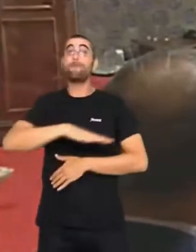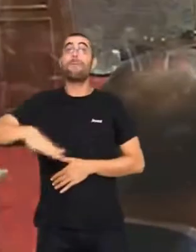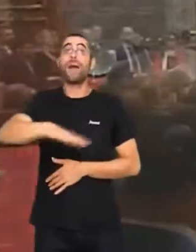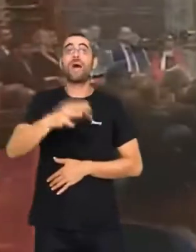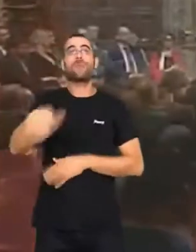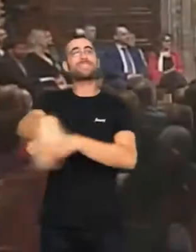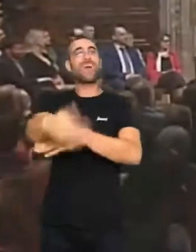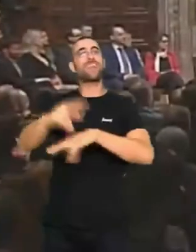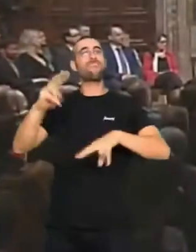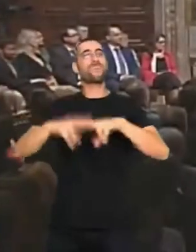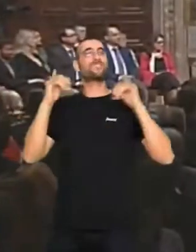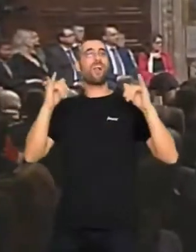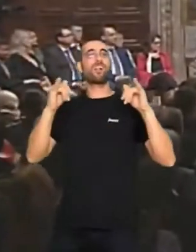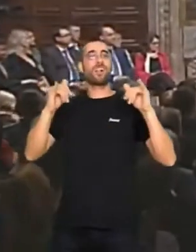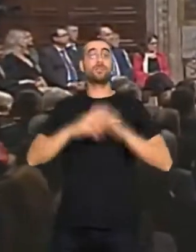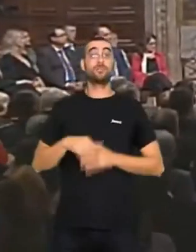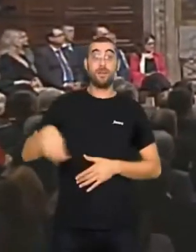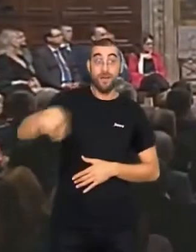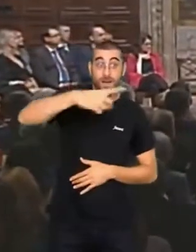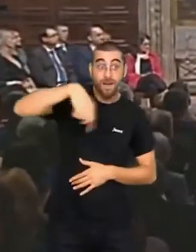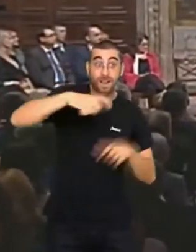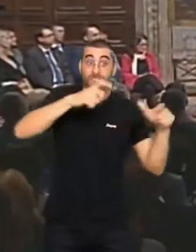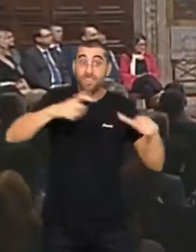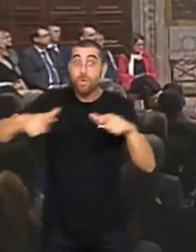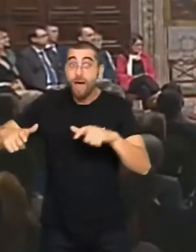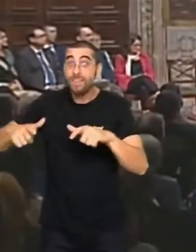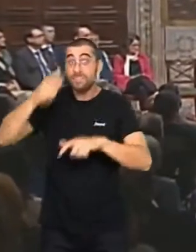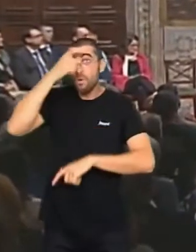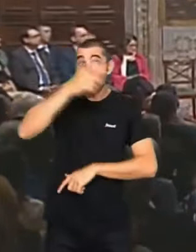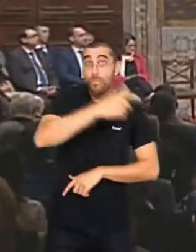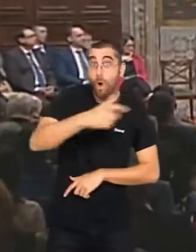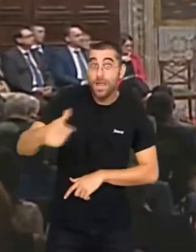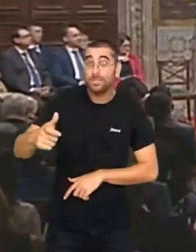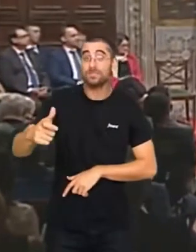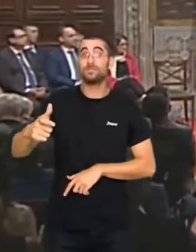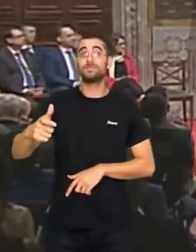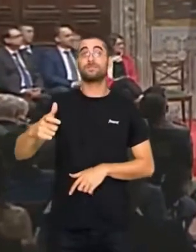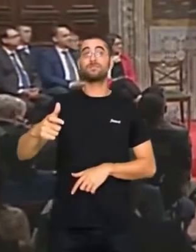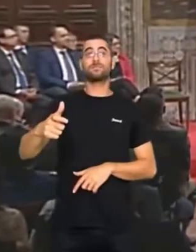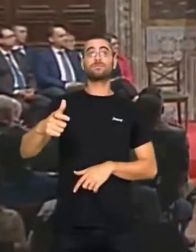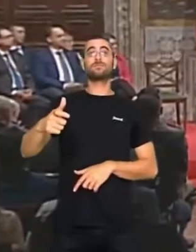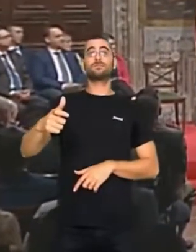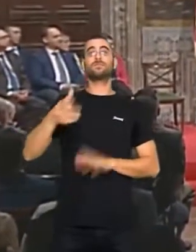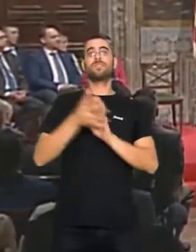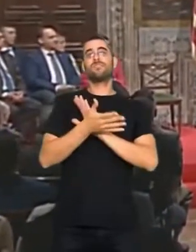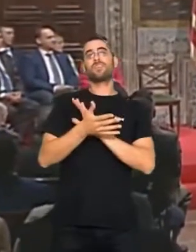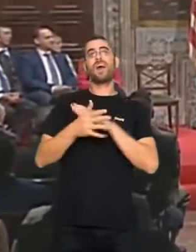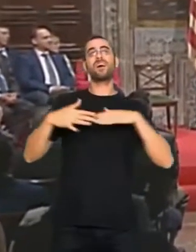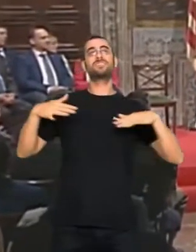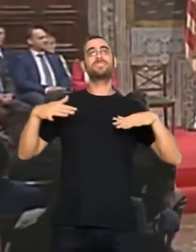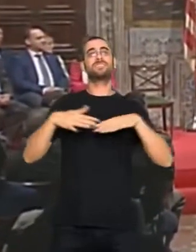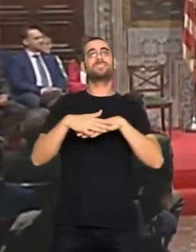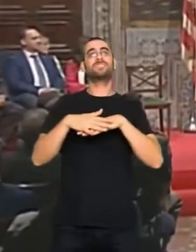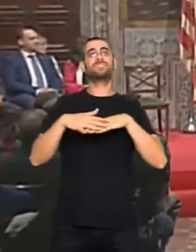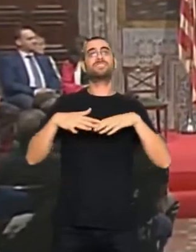dels carrers en festa. Elles, les nostres ciutats, els nostres pobles, són la millor tela per